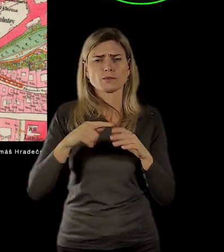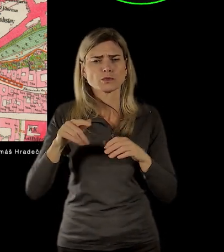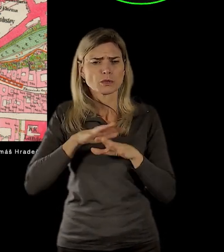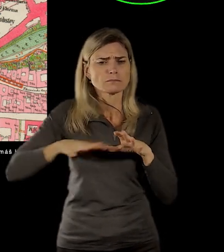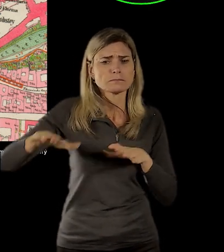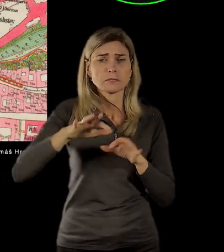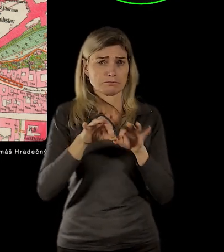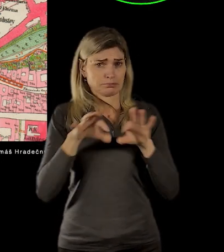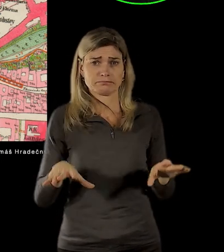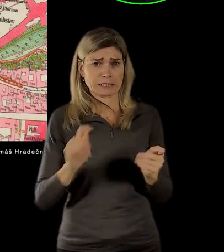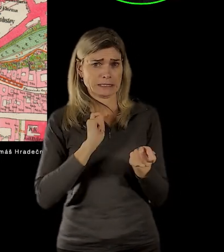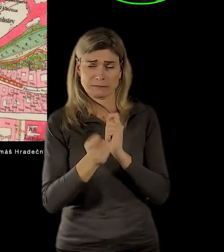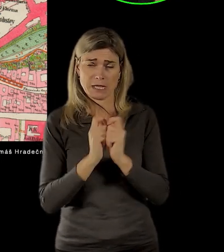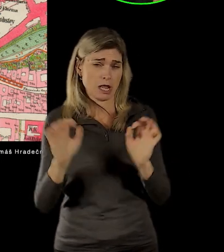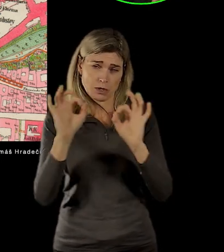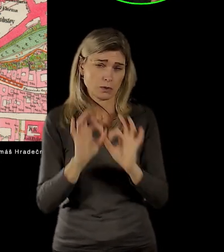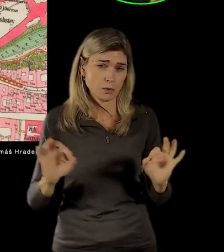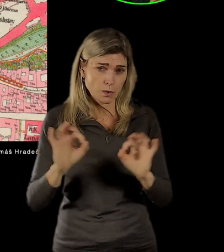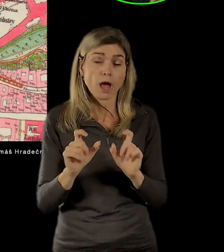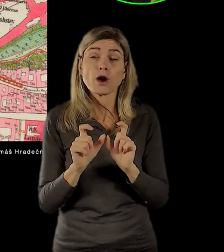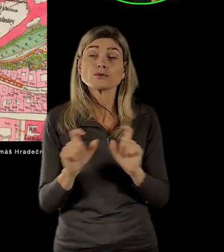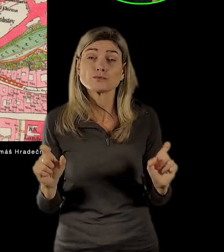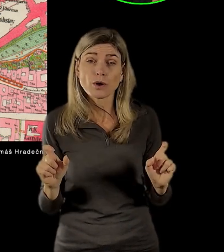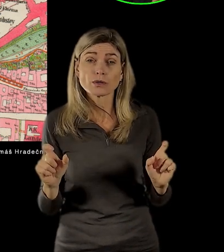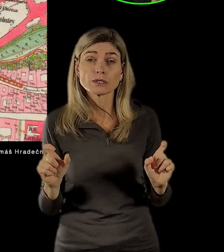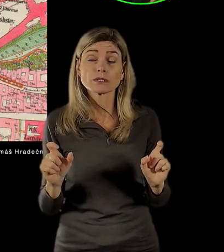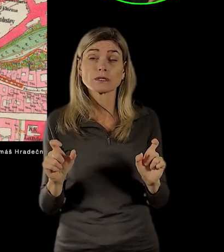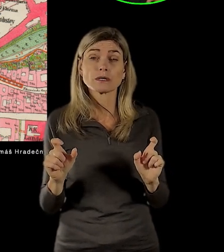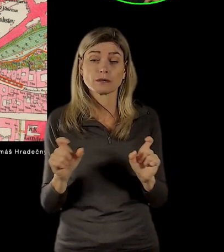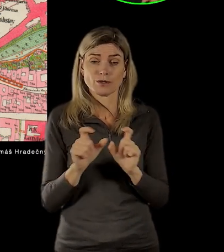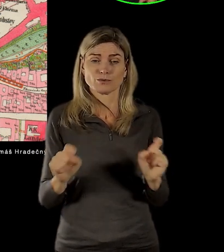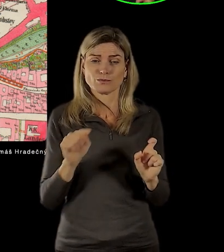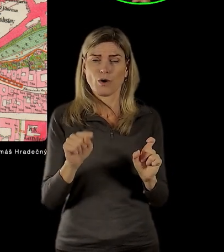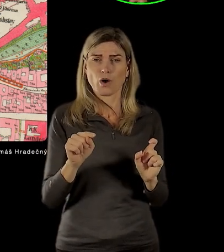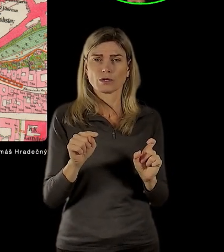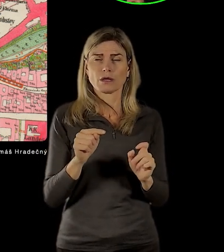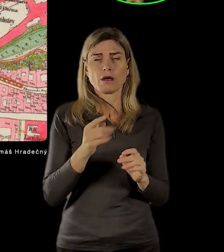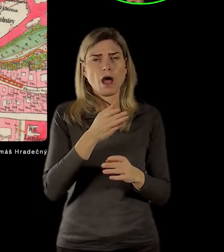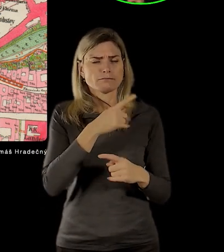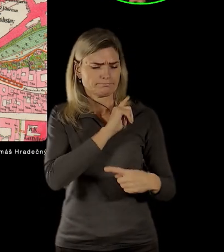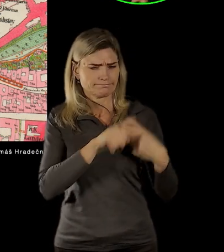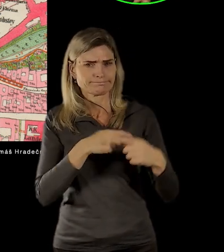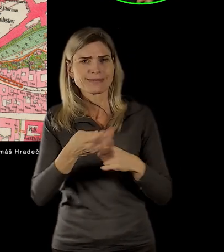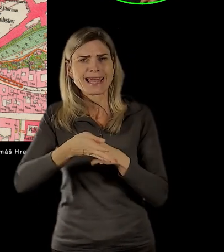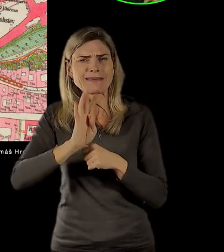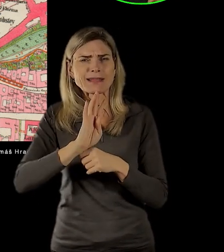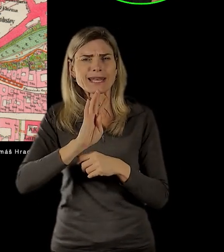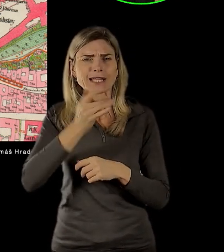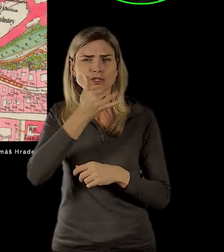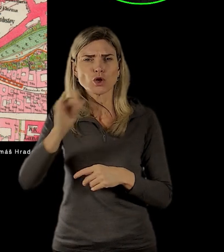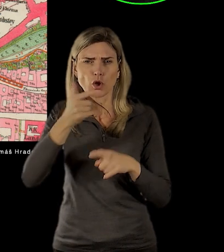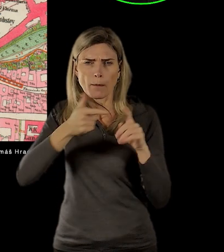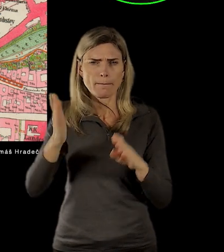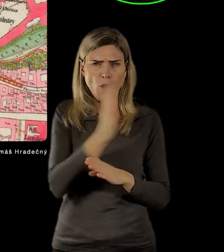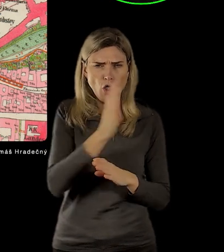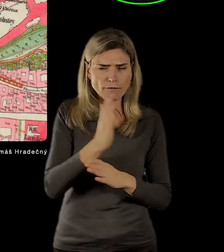nezměnil, protože v tom v polovině 19. století už bez zesporu